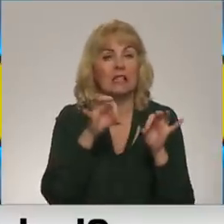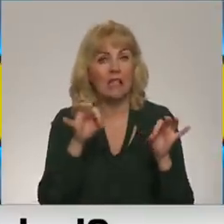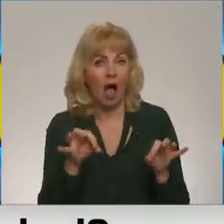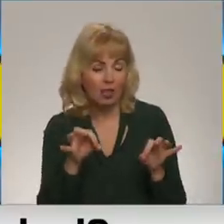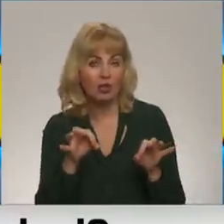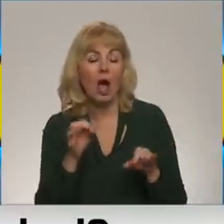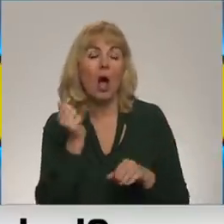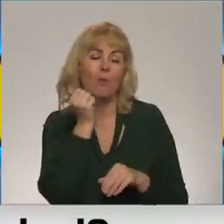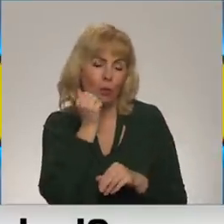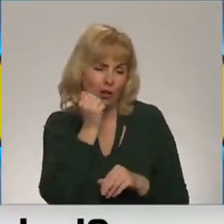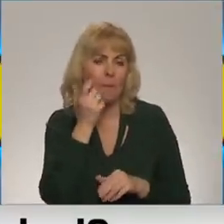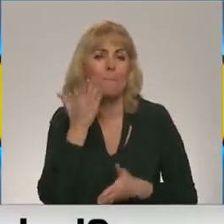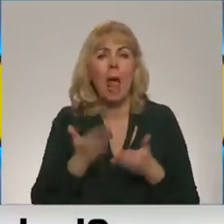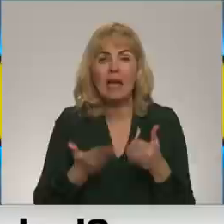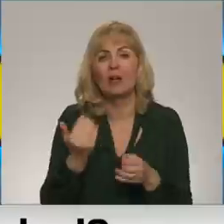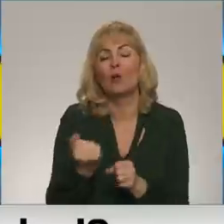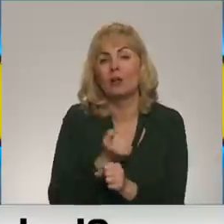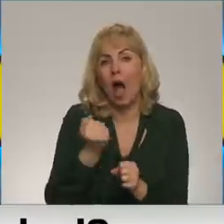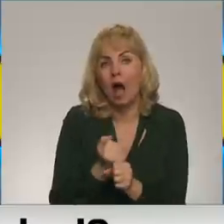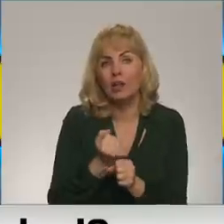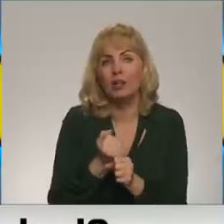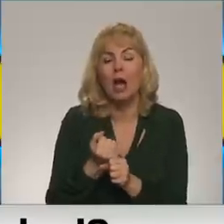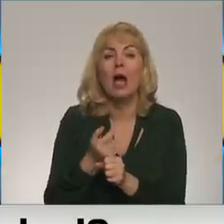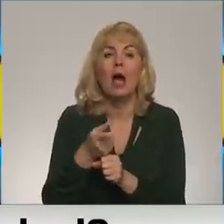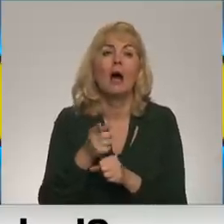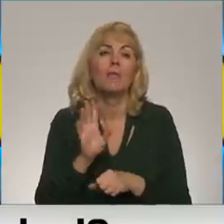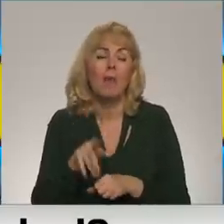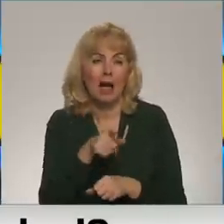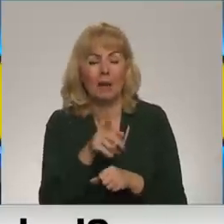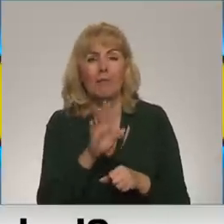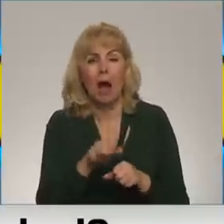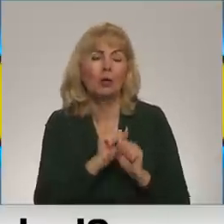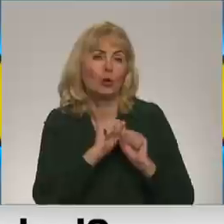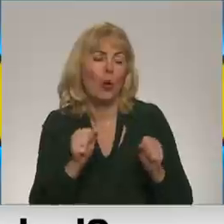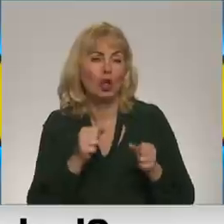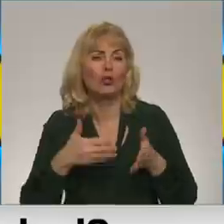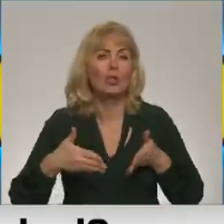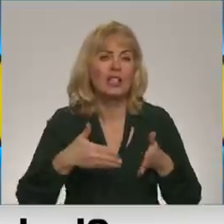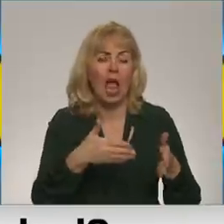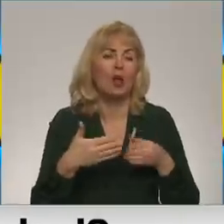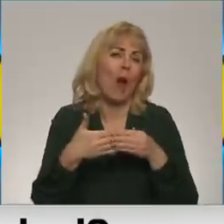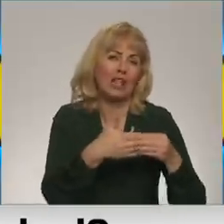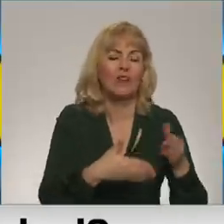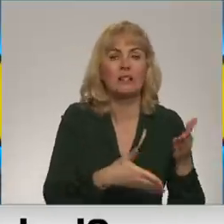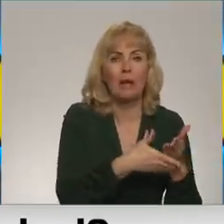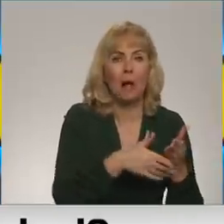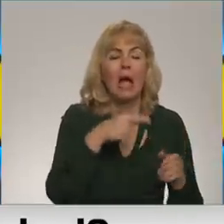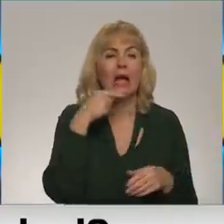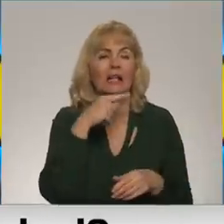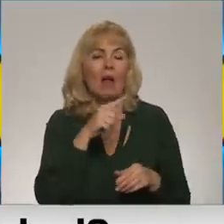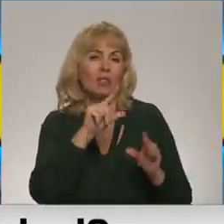Kremlis mēģina darīt, ir ar šiem stāstiem, kad šis komentāras koridors, piemēram, kad Krivija mēģina samazināt cilvēt